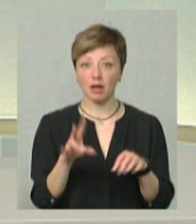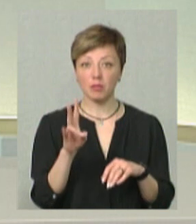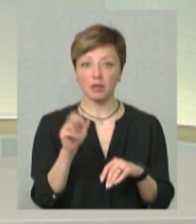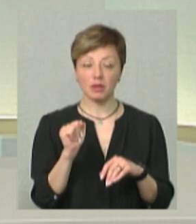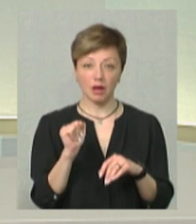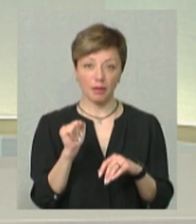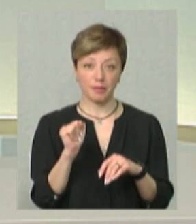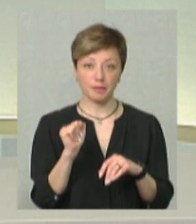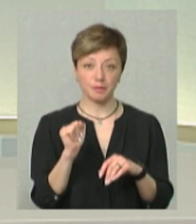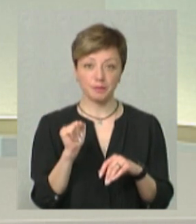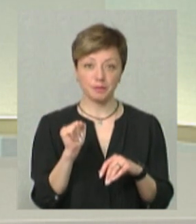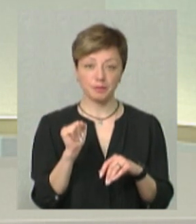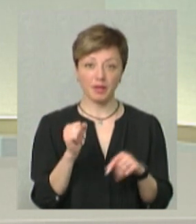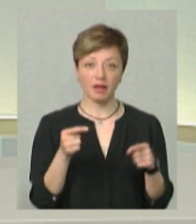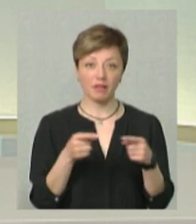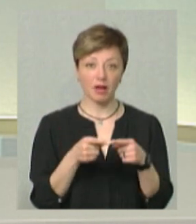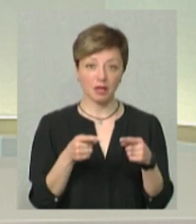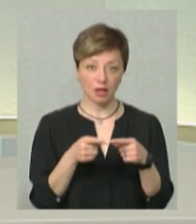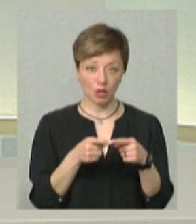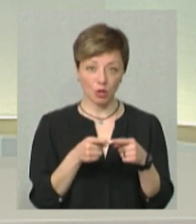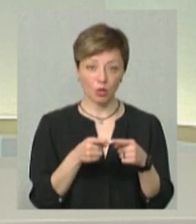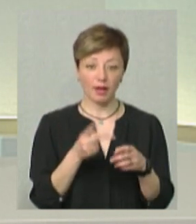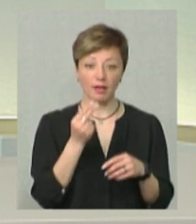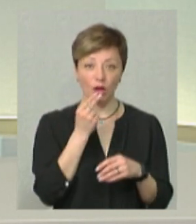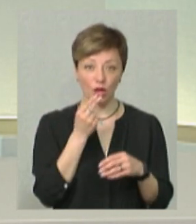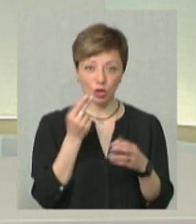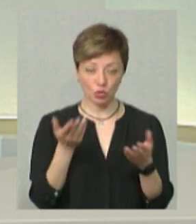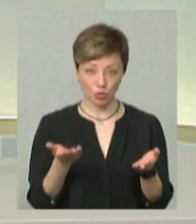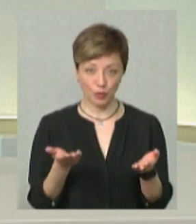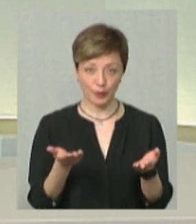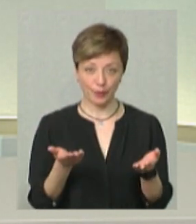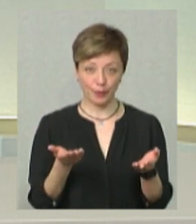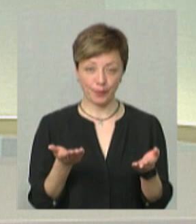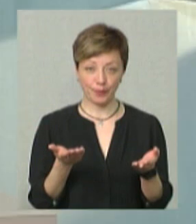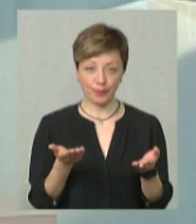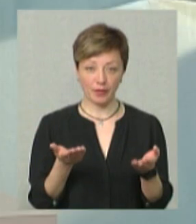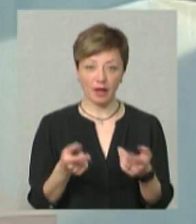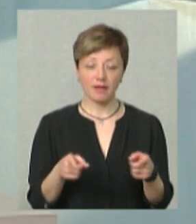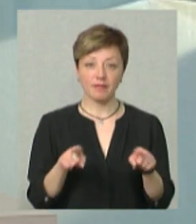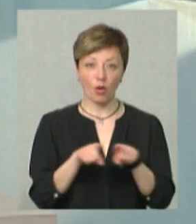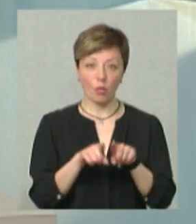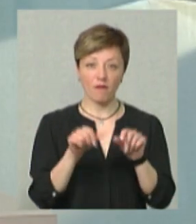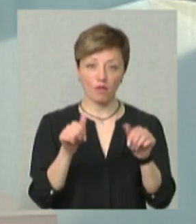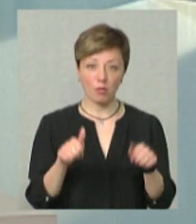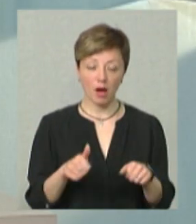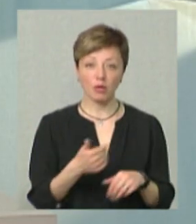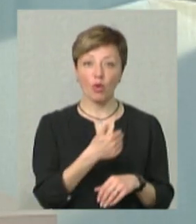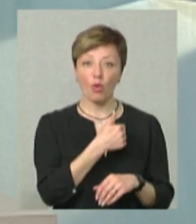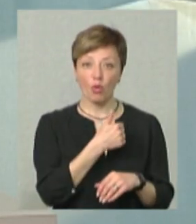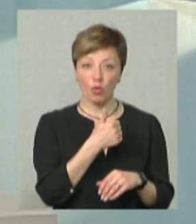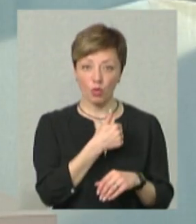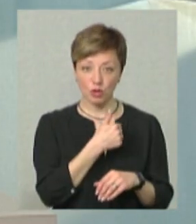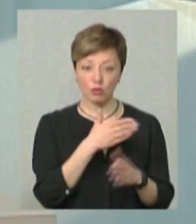квартиру і на їжу». Ну, в такому форматі. І ми хочемо